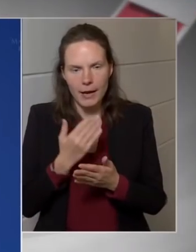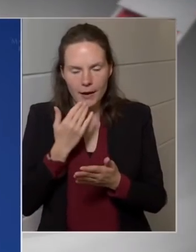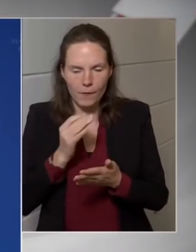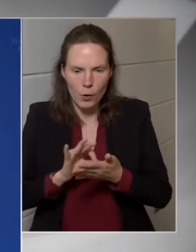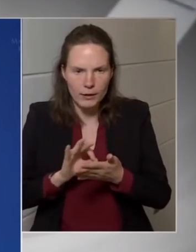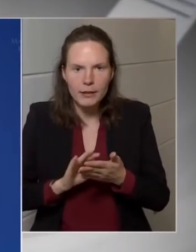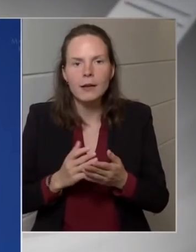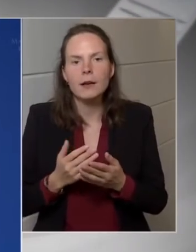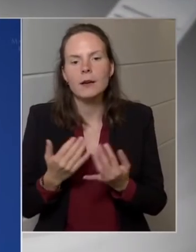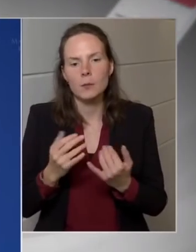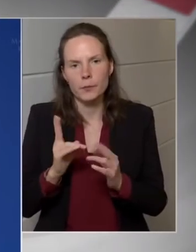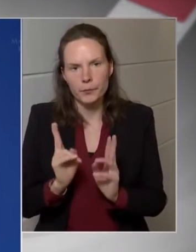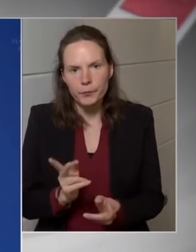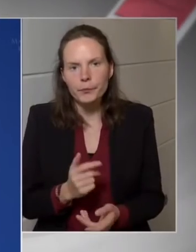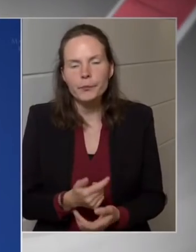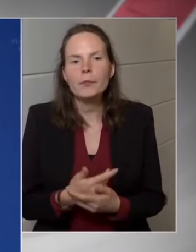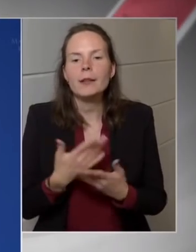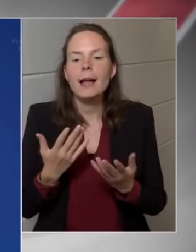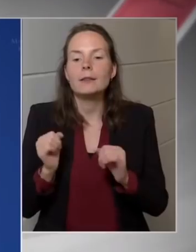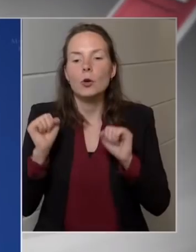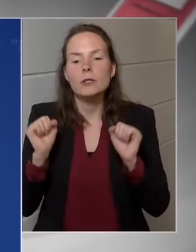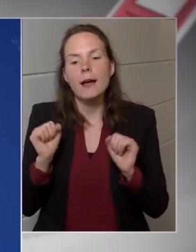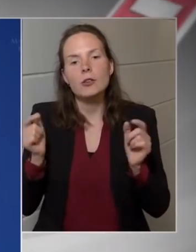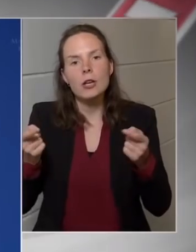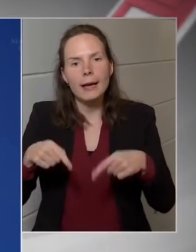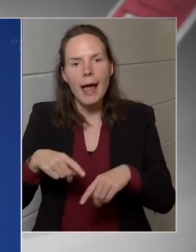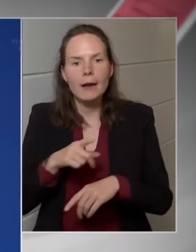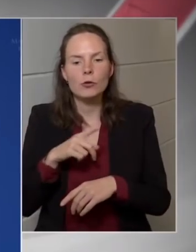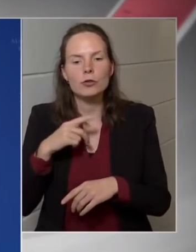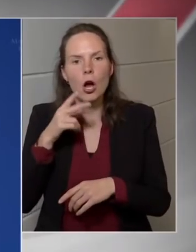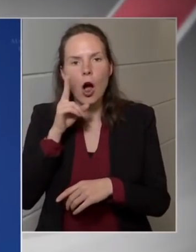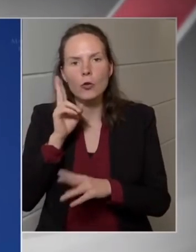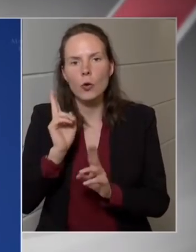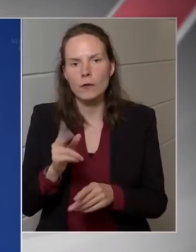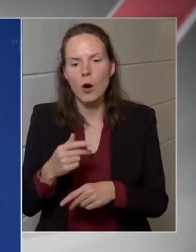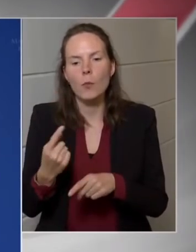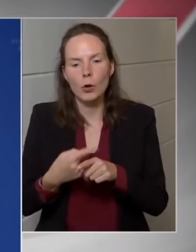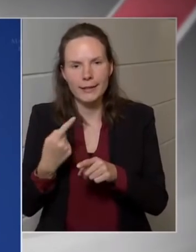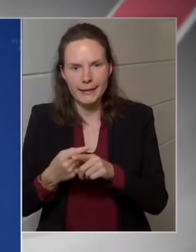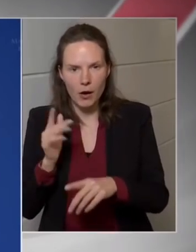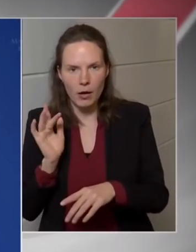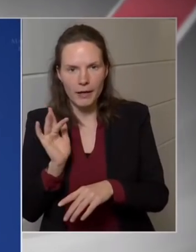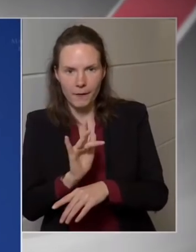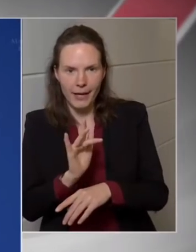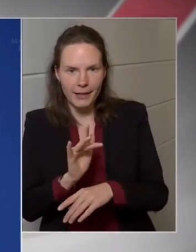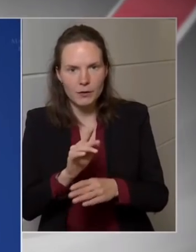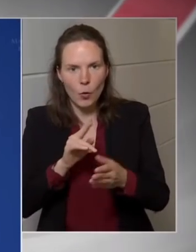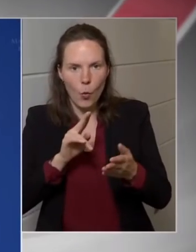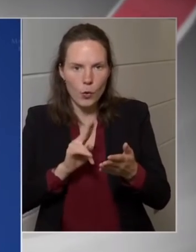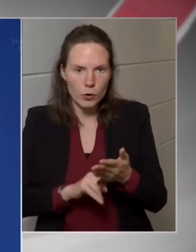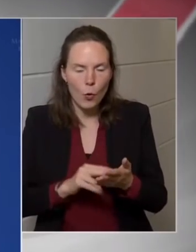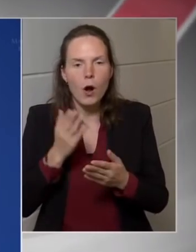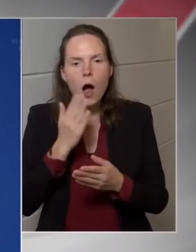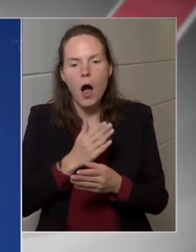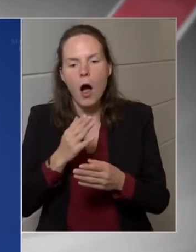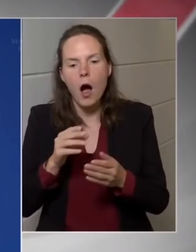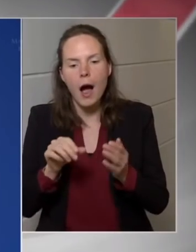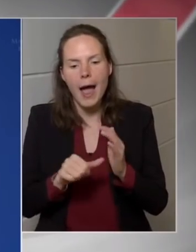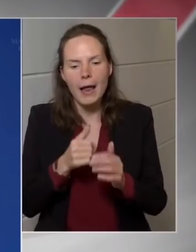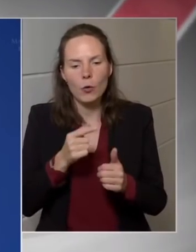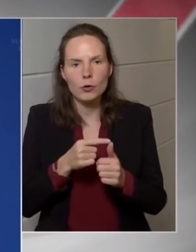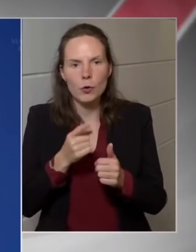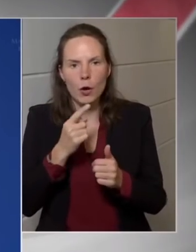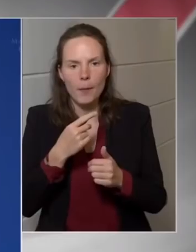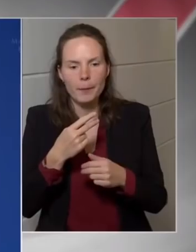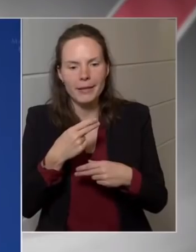helyzet ugye az, hogy a köztársasági elnöknek csak akkor van másodszor is politikai vétójoga, hogyha az először visszaküldött